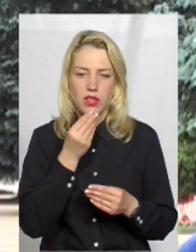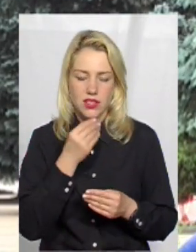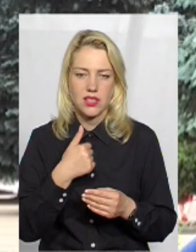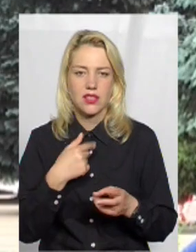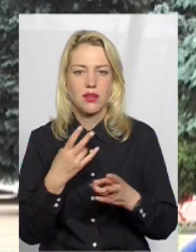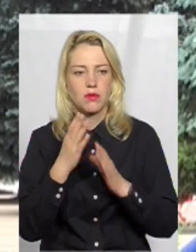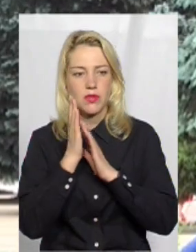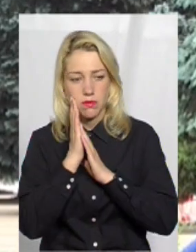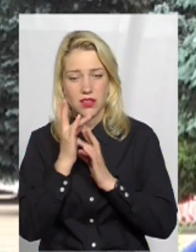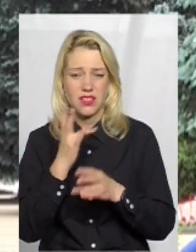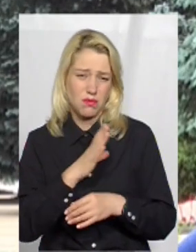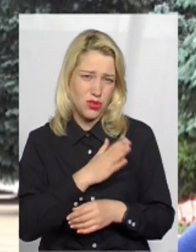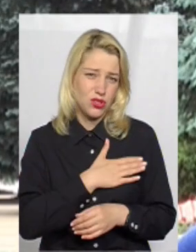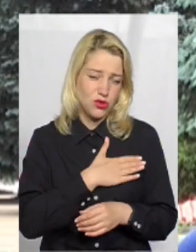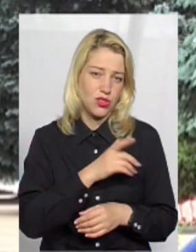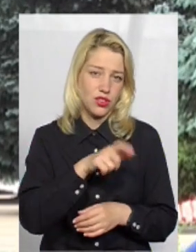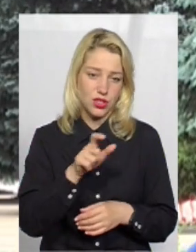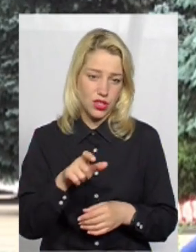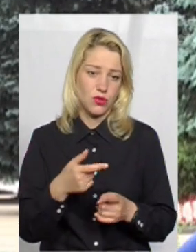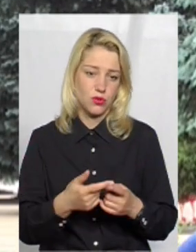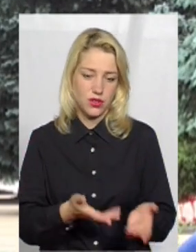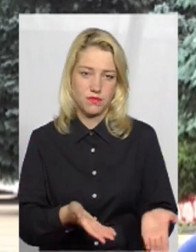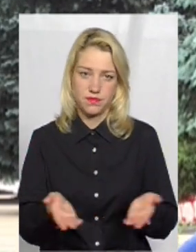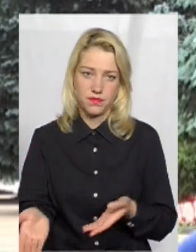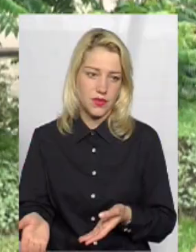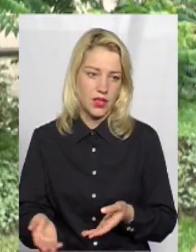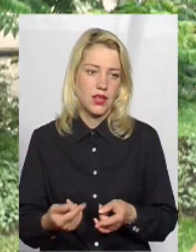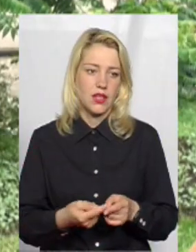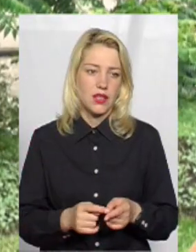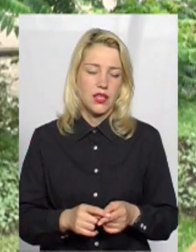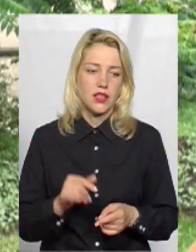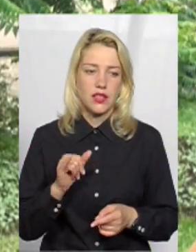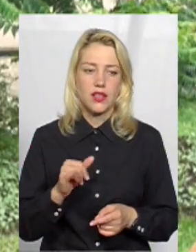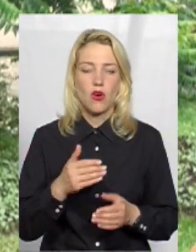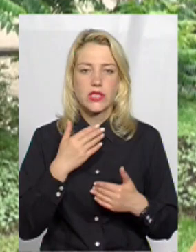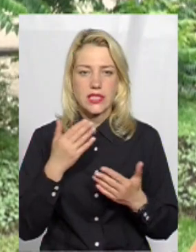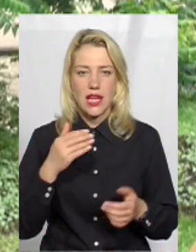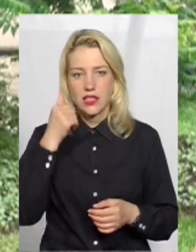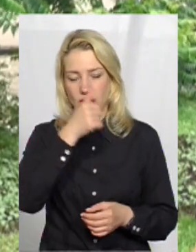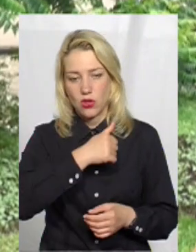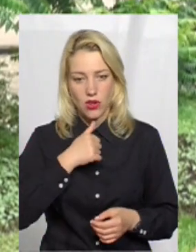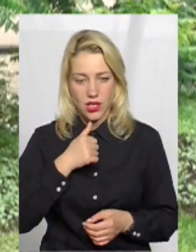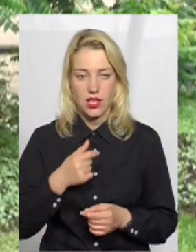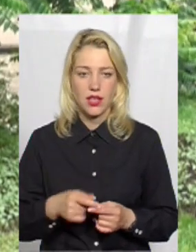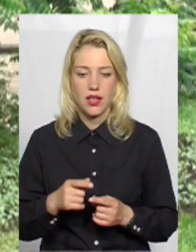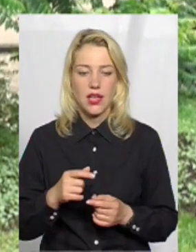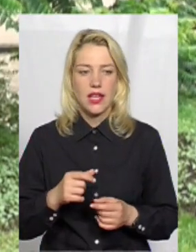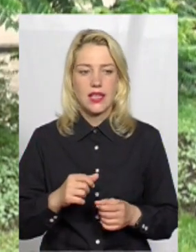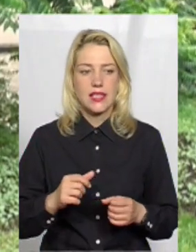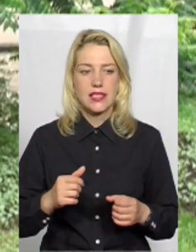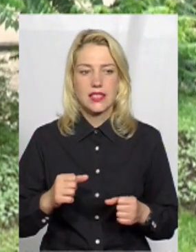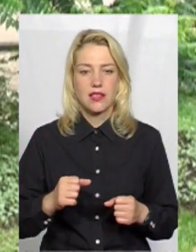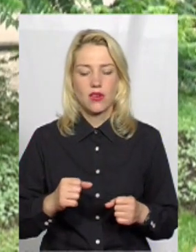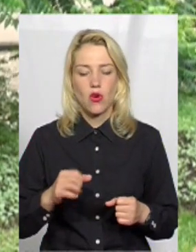і люди є щирі гостинні в цій частині Європи точно. Останні роки вже починаємо користуватися серфінгом,